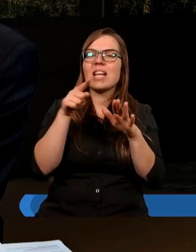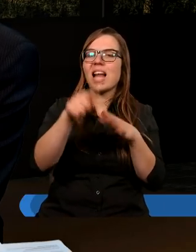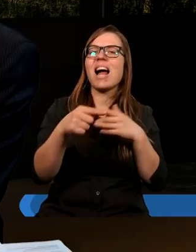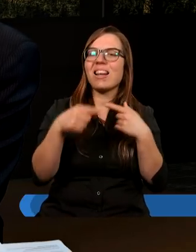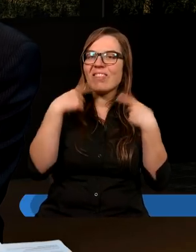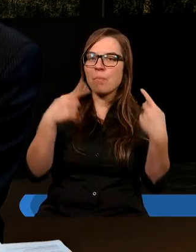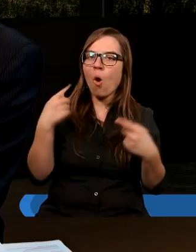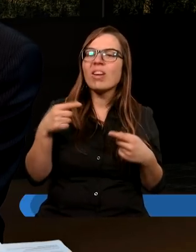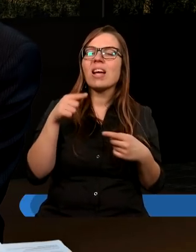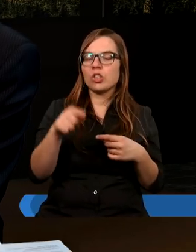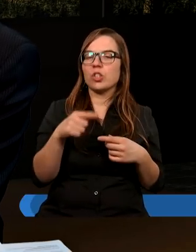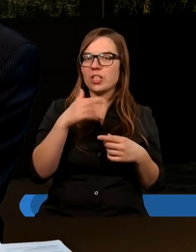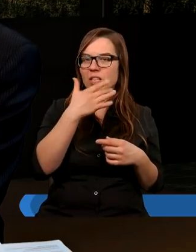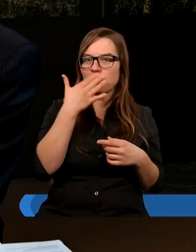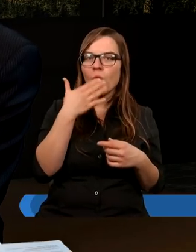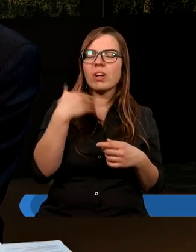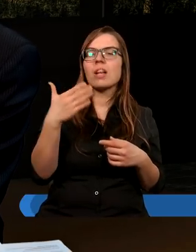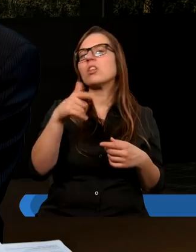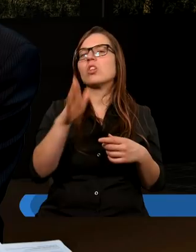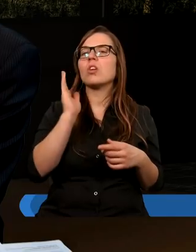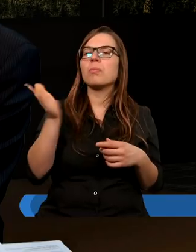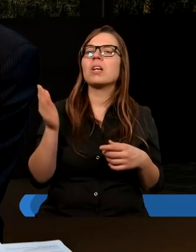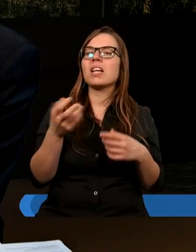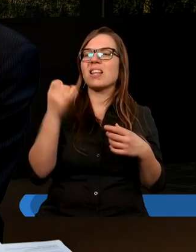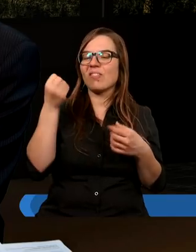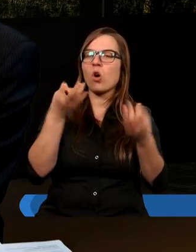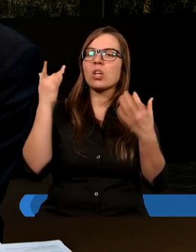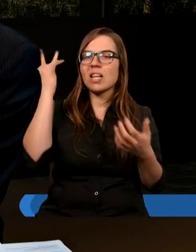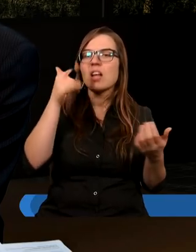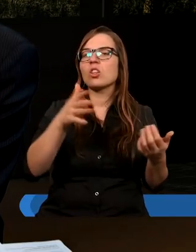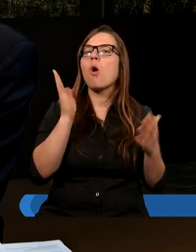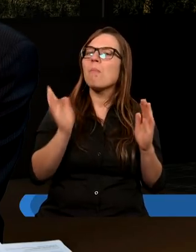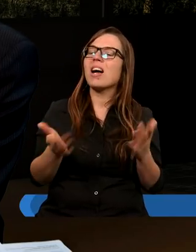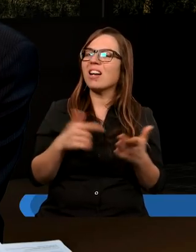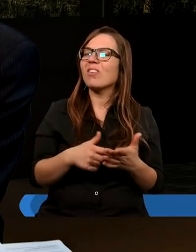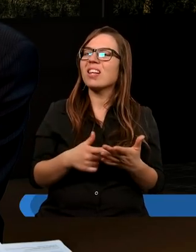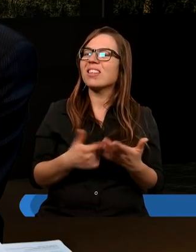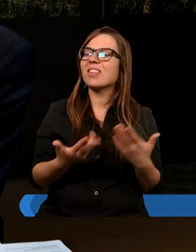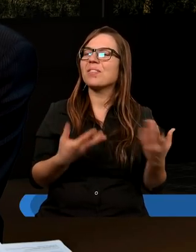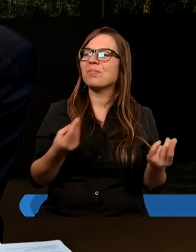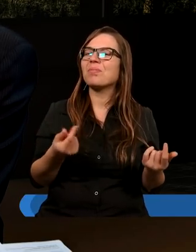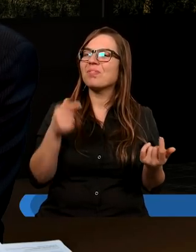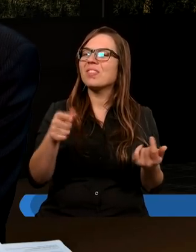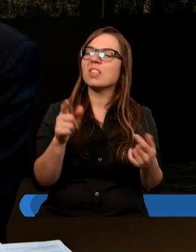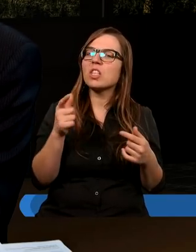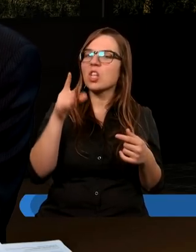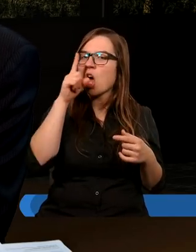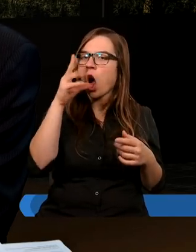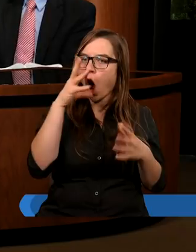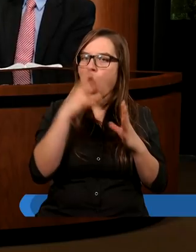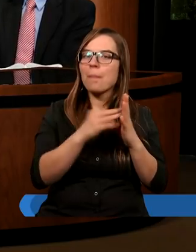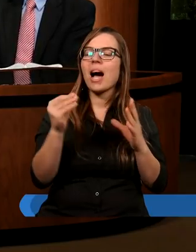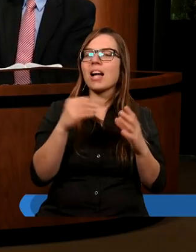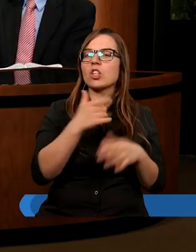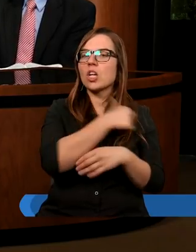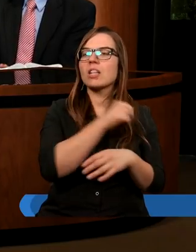i na jej kanwie będziemy tworzyć teorię, no to będziemy, to mamy ten obraz chrześcijaństwa,